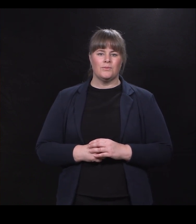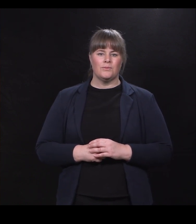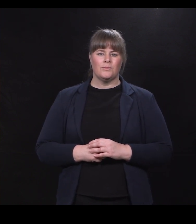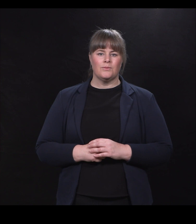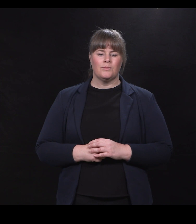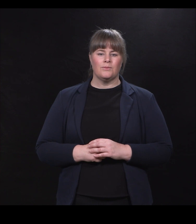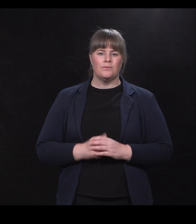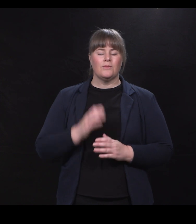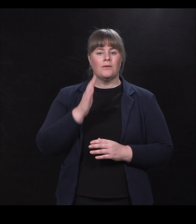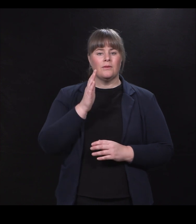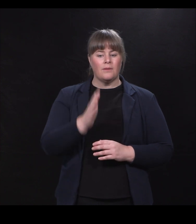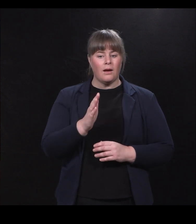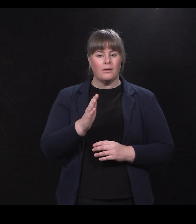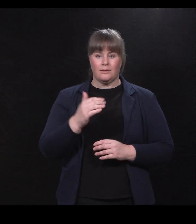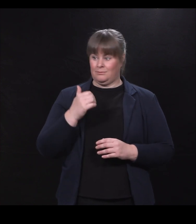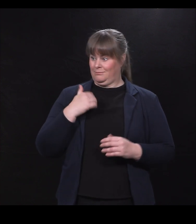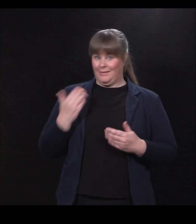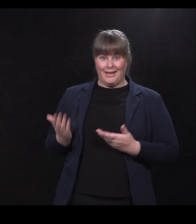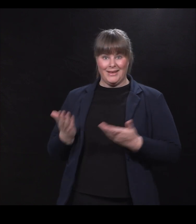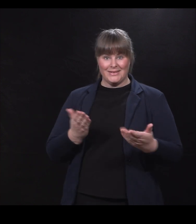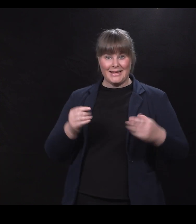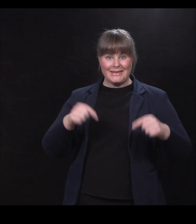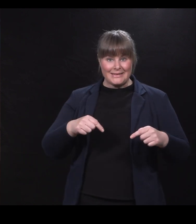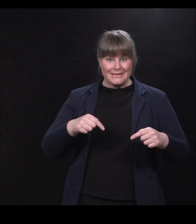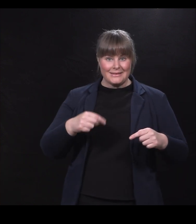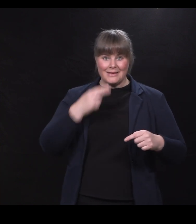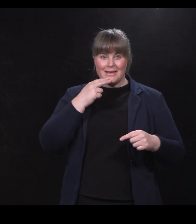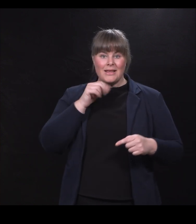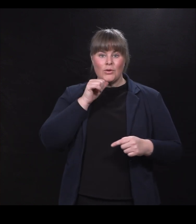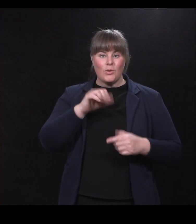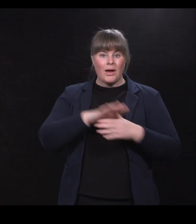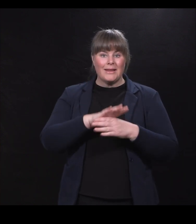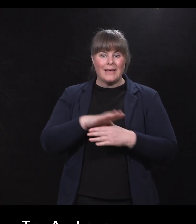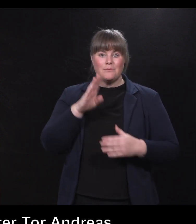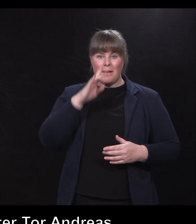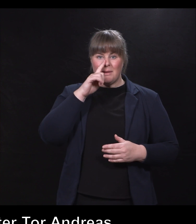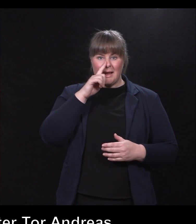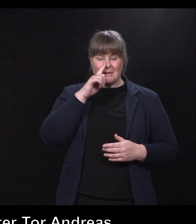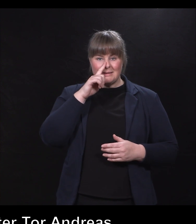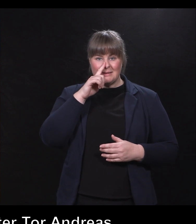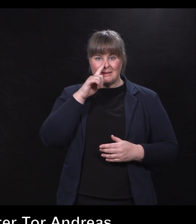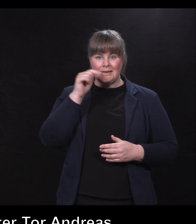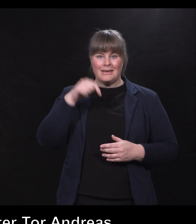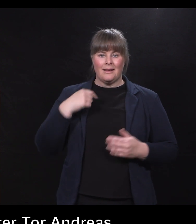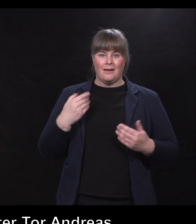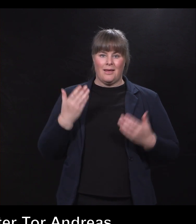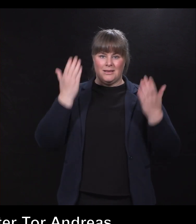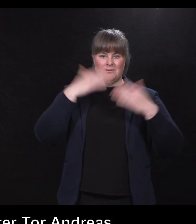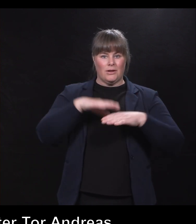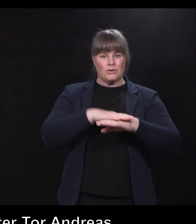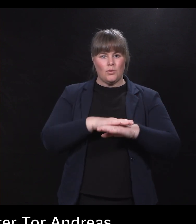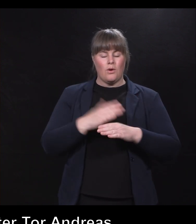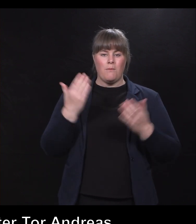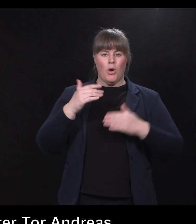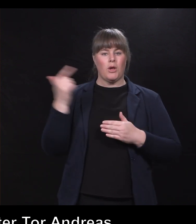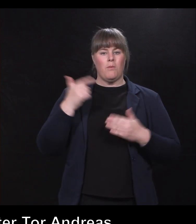Takk for at dere inviterte meg. Mitt navn er Thor Andreas Bremnes. Jeg stiller i dag i svarte sko, mørk blå